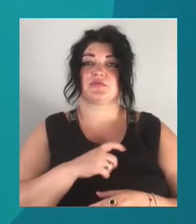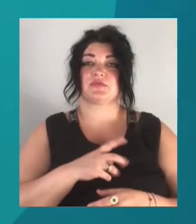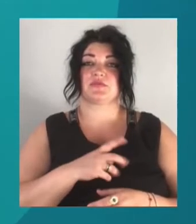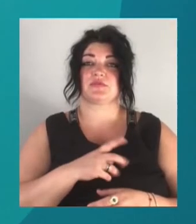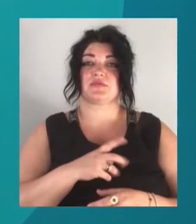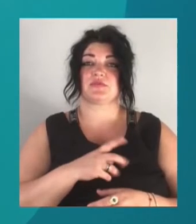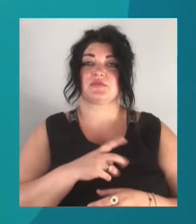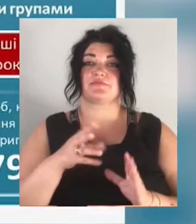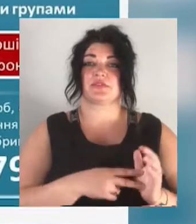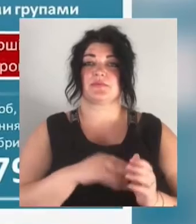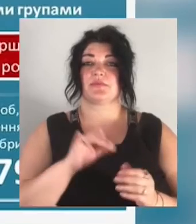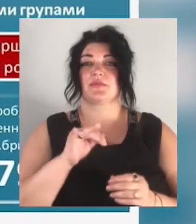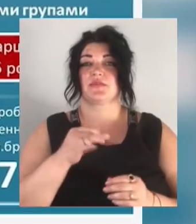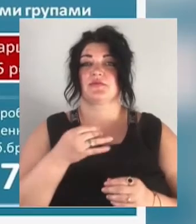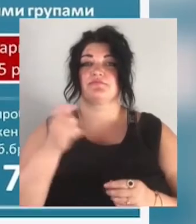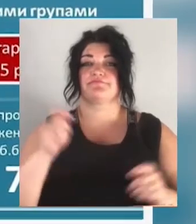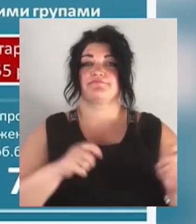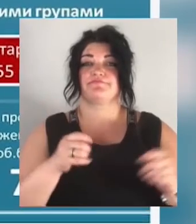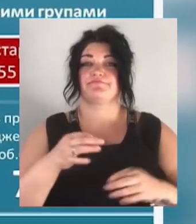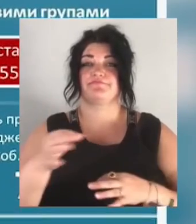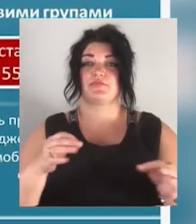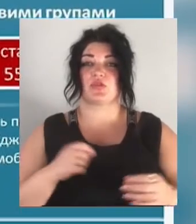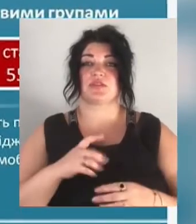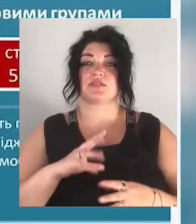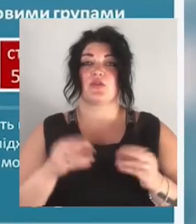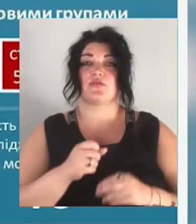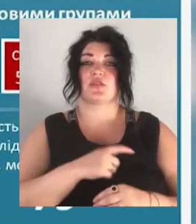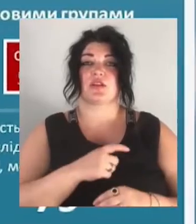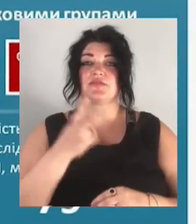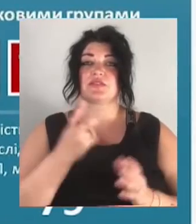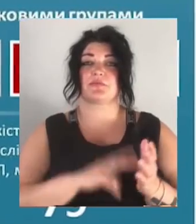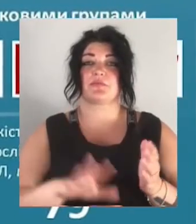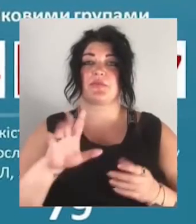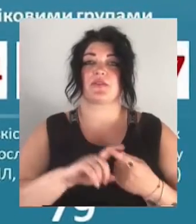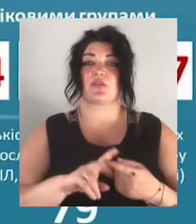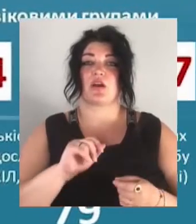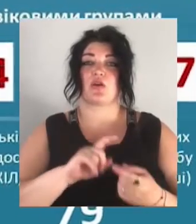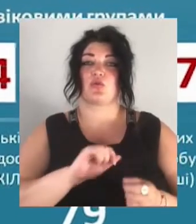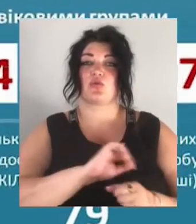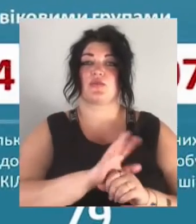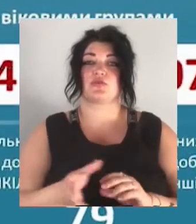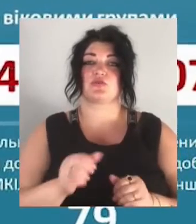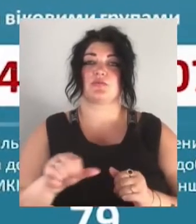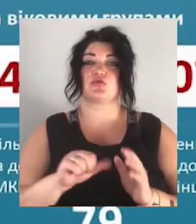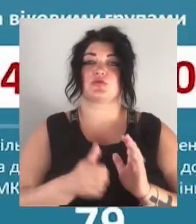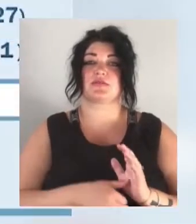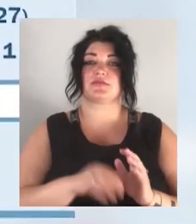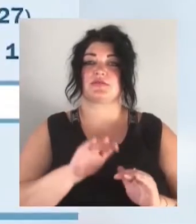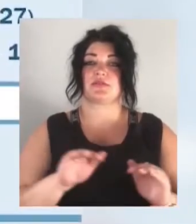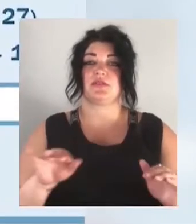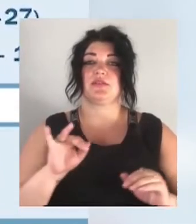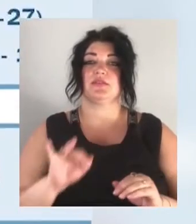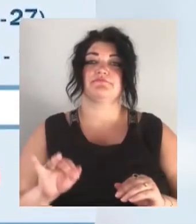– у жителів районів області. Загалом в Одесі 275 інфікованих на коронавірус, зокрема 16 дітей та 15